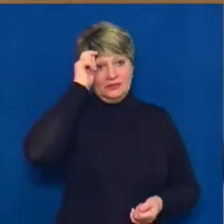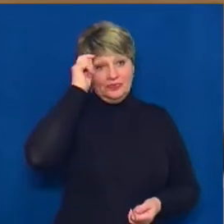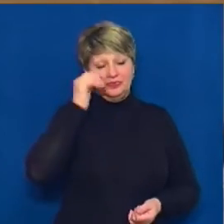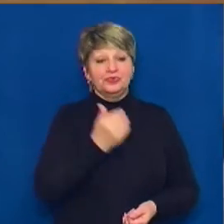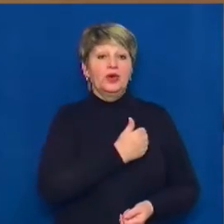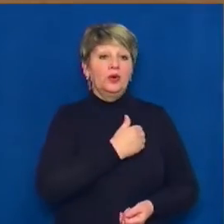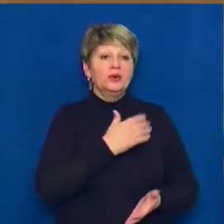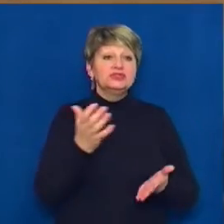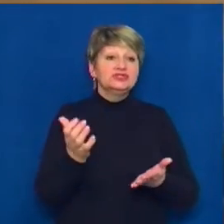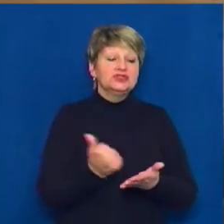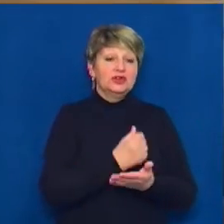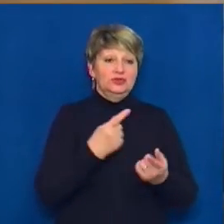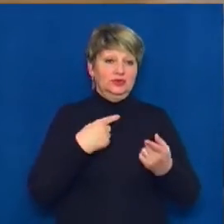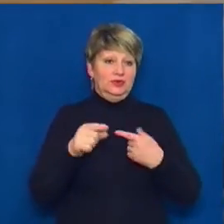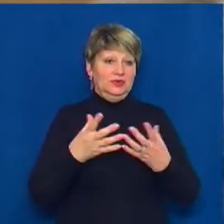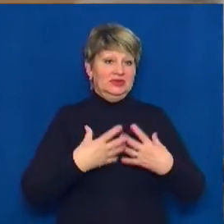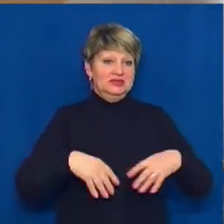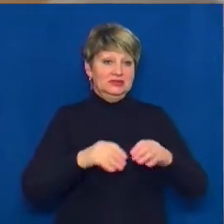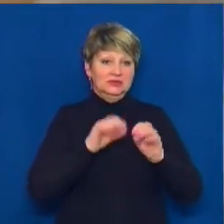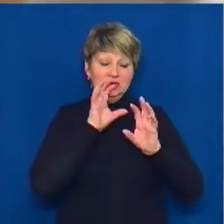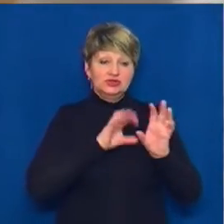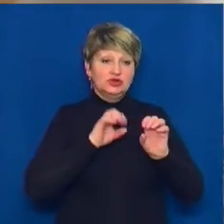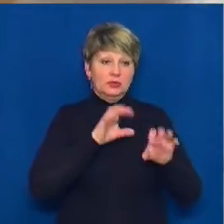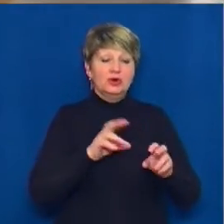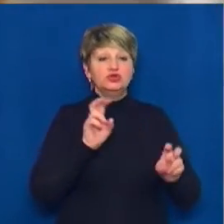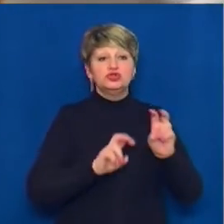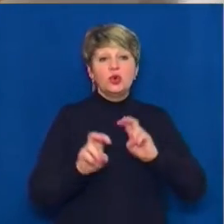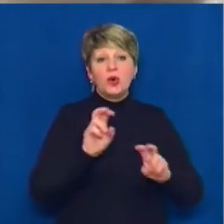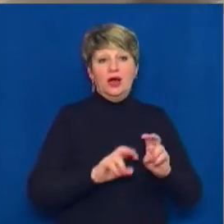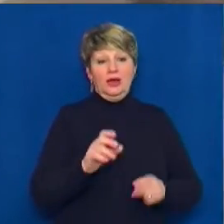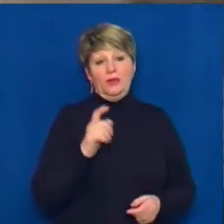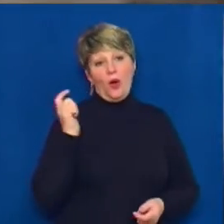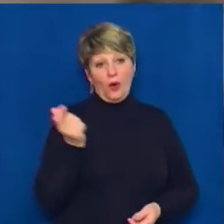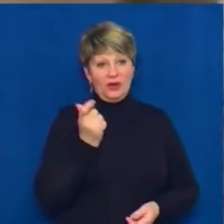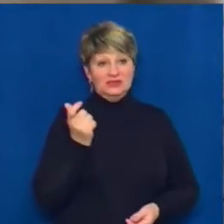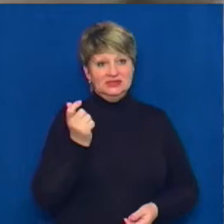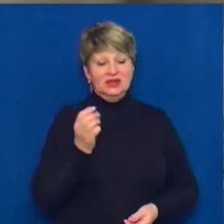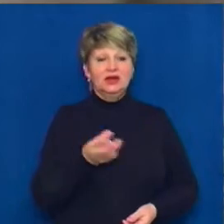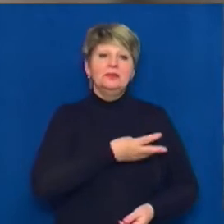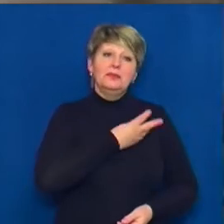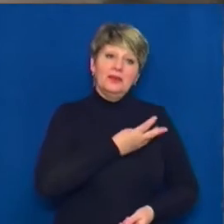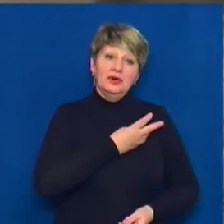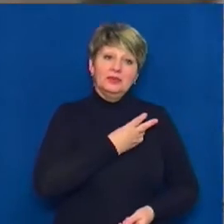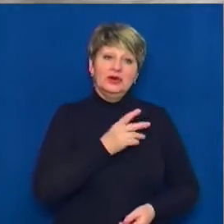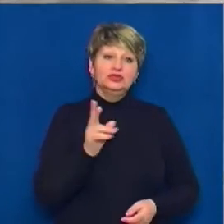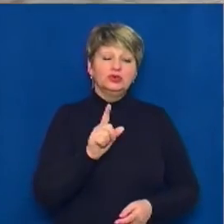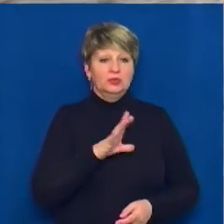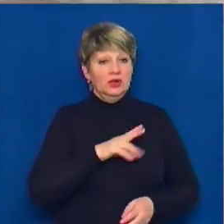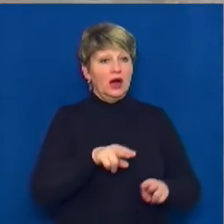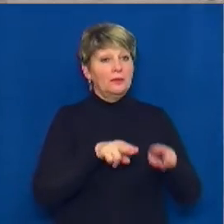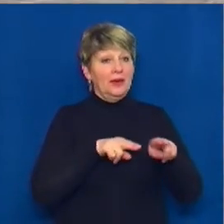хоче знайти Рему родину. Шукаємо господара, бажано мисливця,